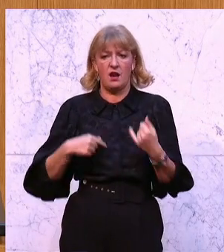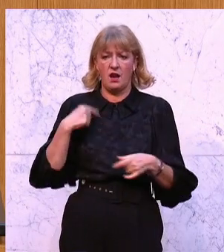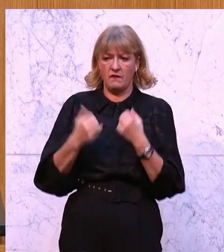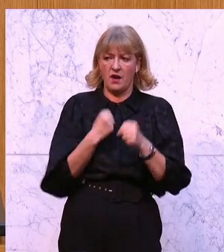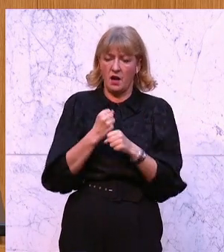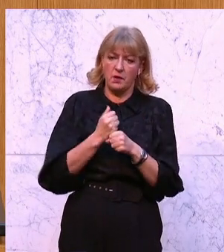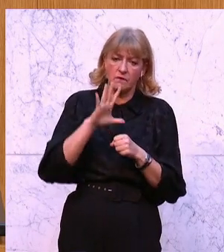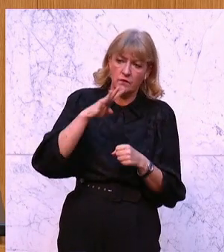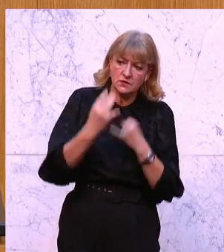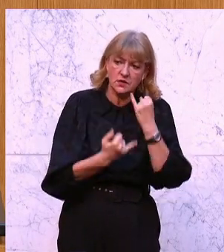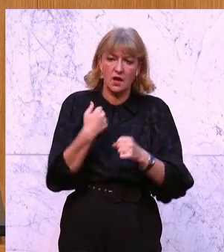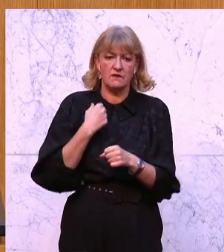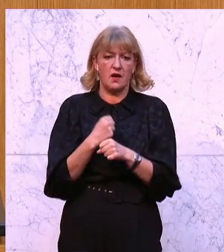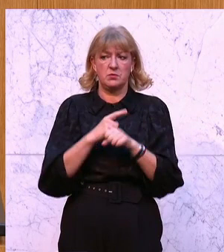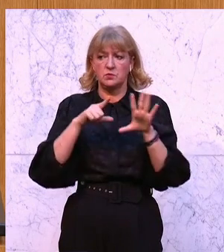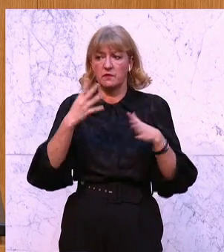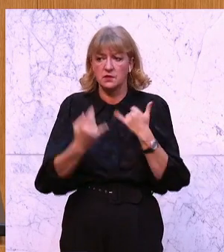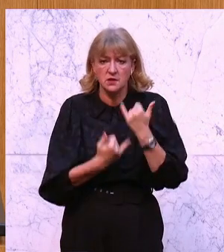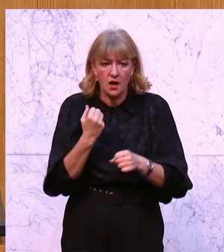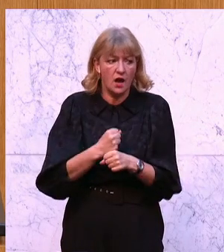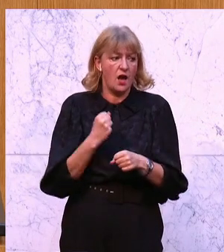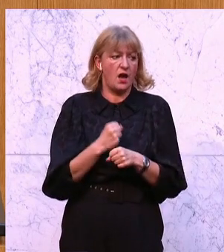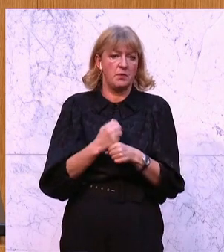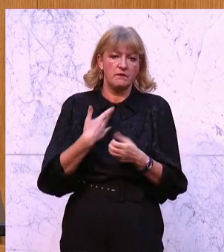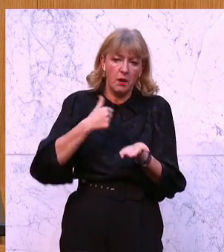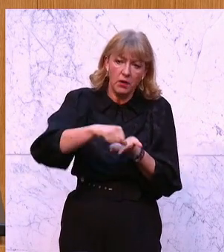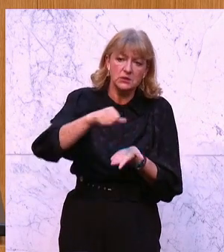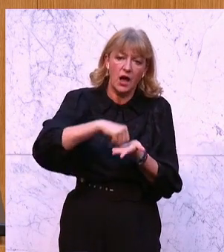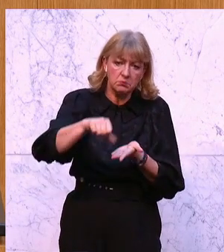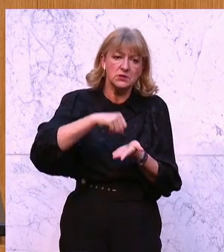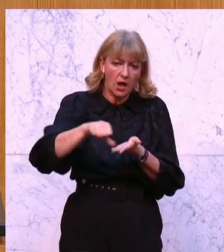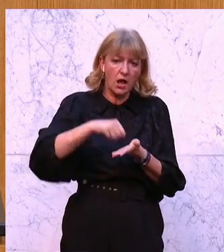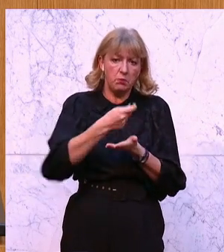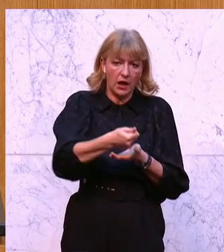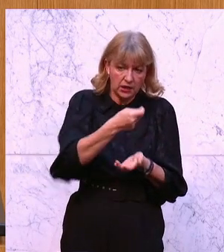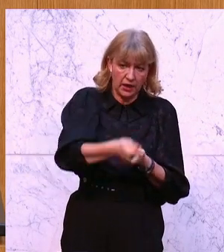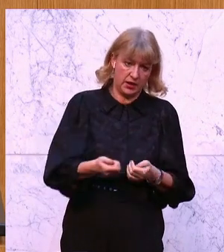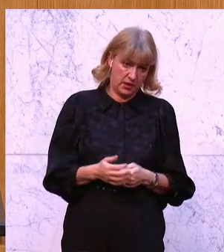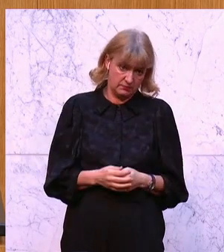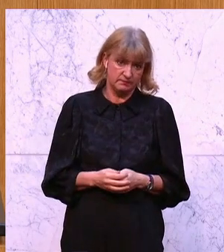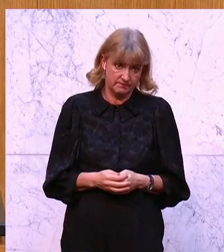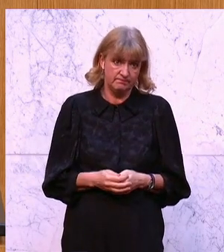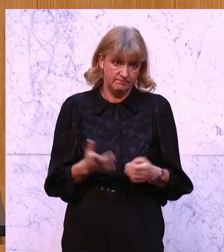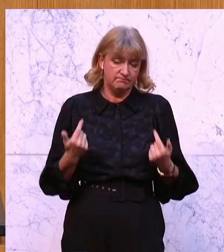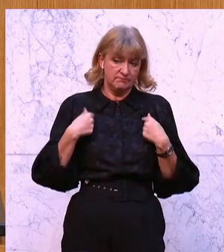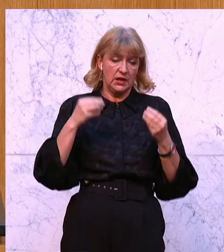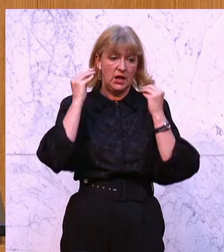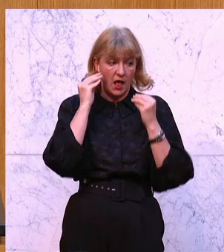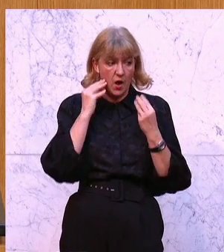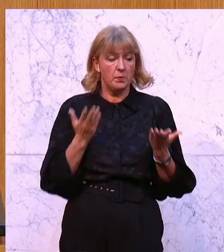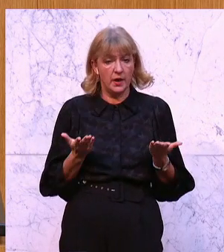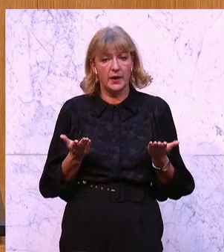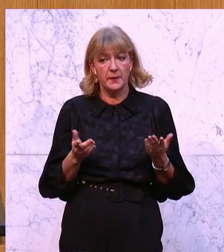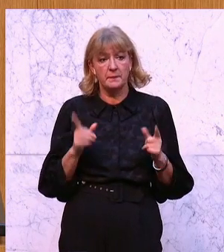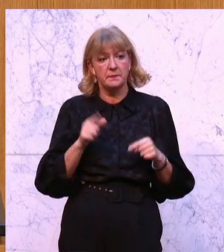45 Jahre, 47 Jahre Beiträge bezahlt haben, liebe Kolleginnen und Kollegen. Und ich glaube, vor allen Dingen